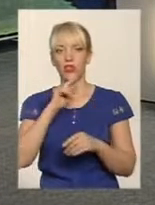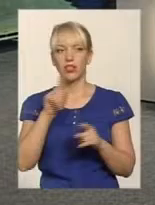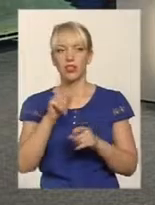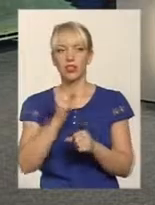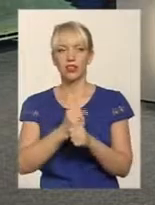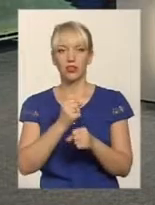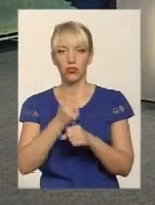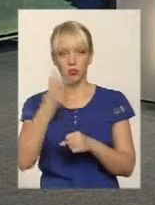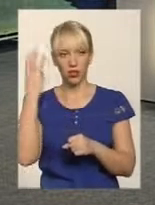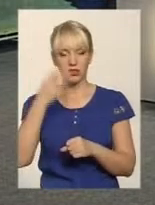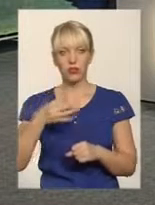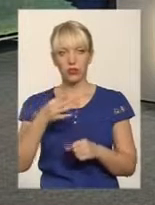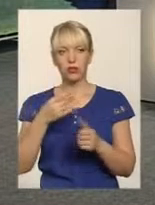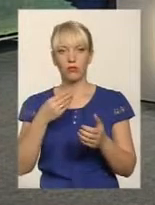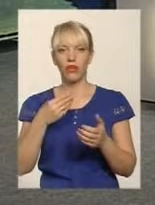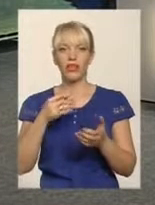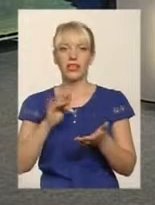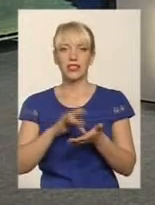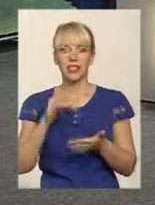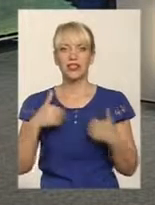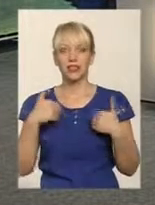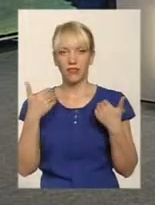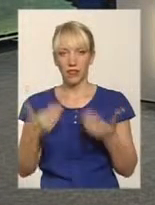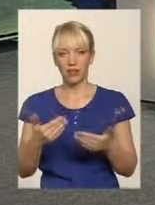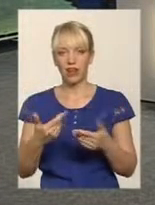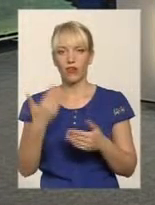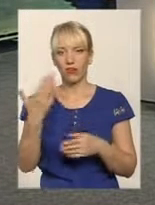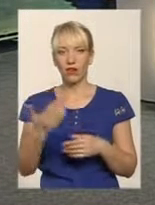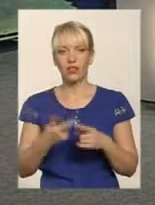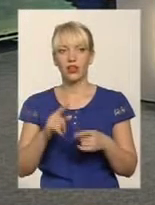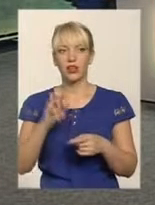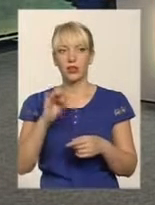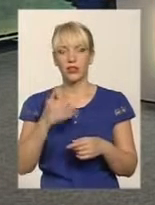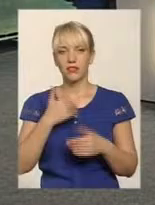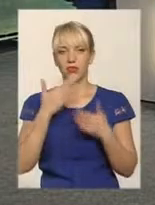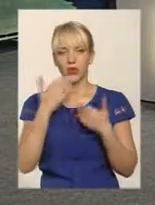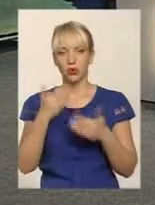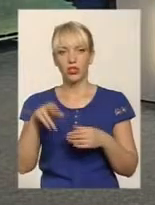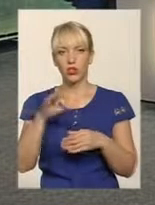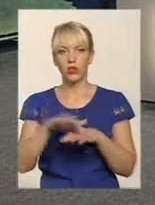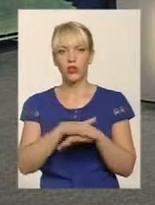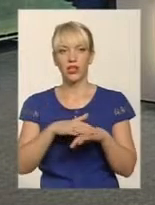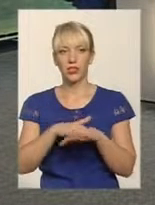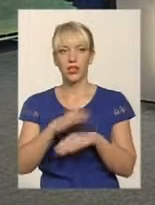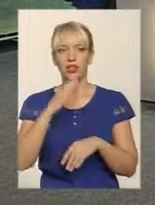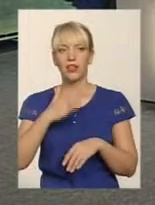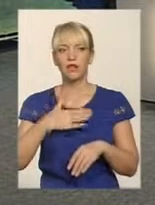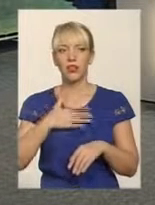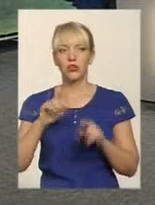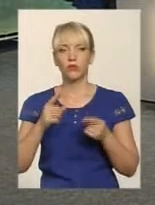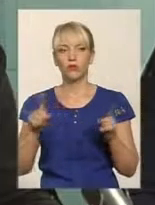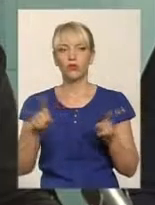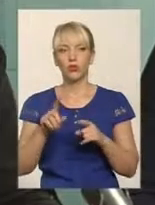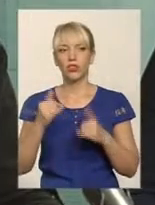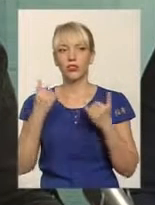безпосередньо в обласному центрі. Вітаю, шановні телеглядачі. Я хотіла би звернутися до населення нашого, тому що